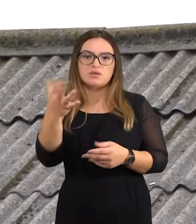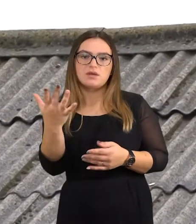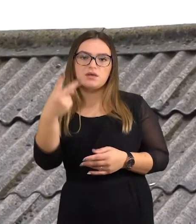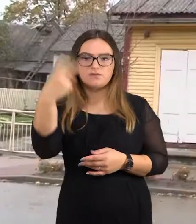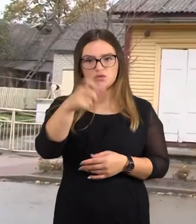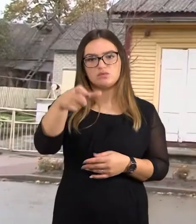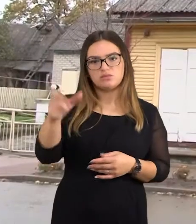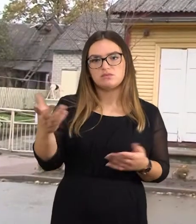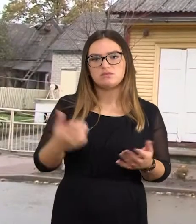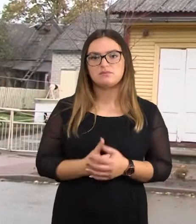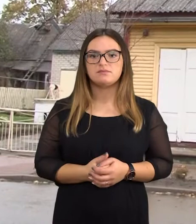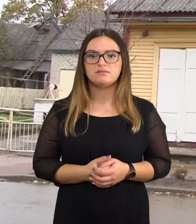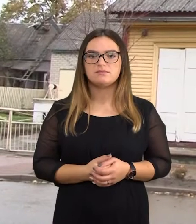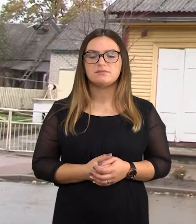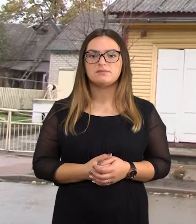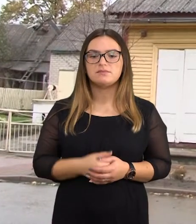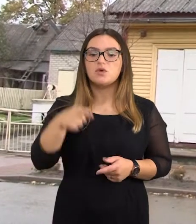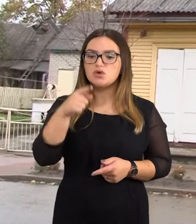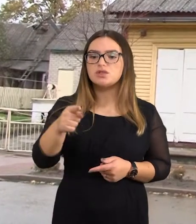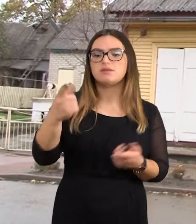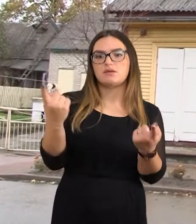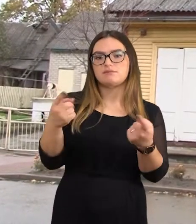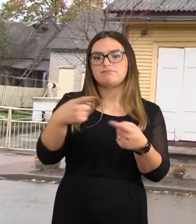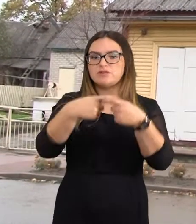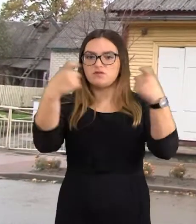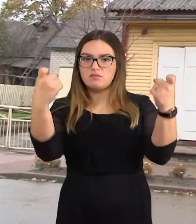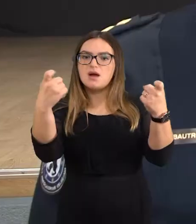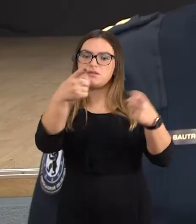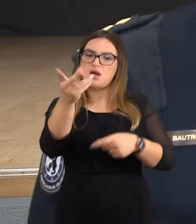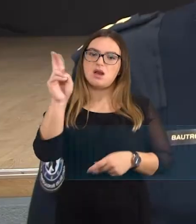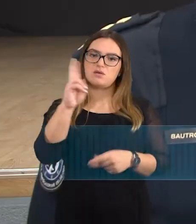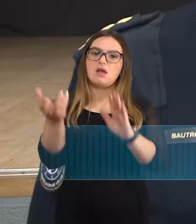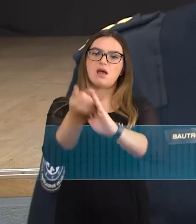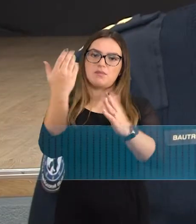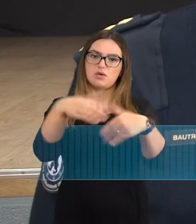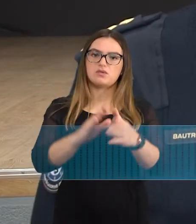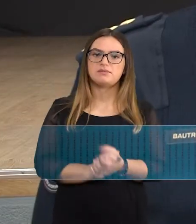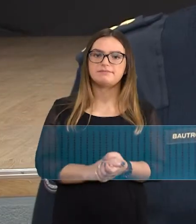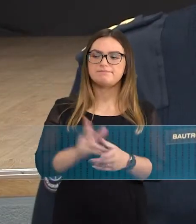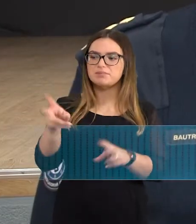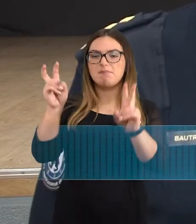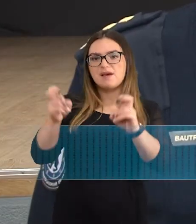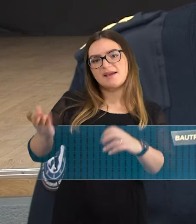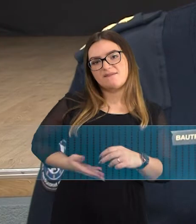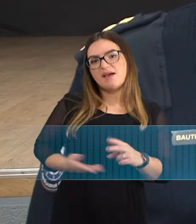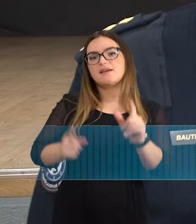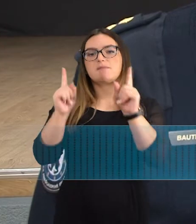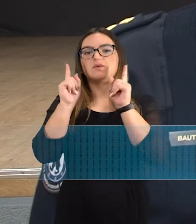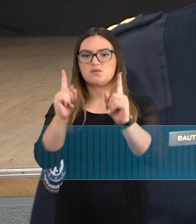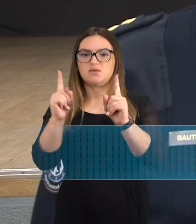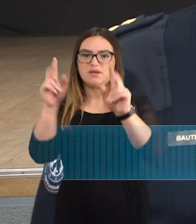aktyviau imtis prevencijos. Ir ji duoda rezultatų, o kų skaičius mažėja. Žinoma, akcija, tai gyvenkime saugiai. Priminsiu dar, kad